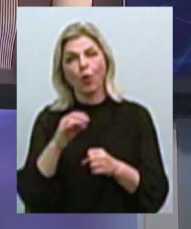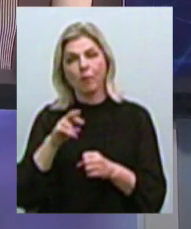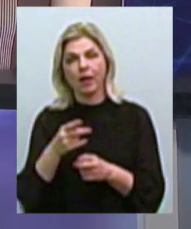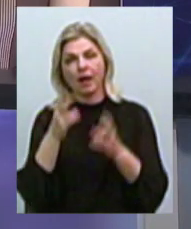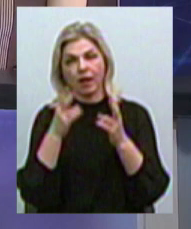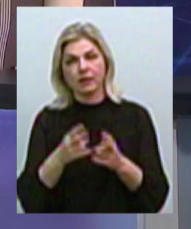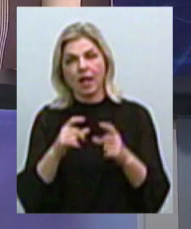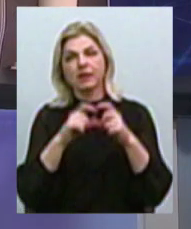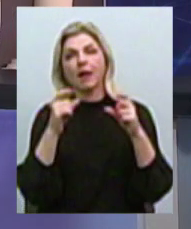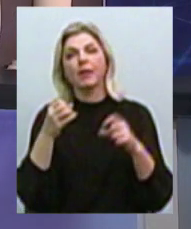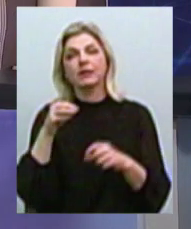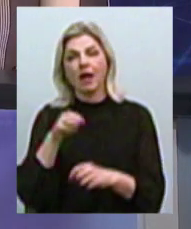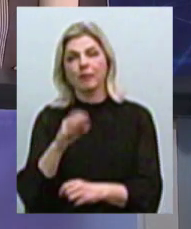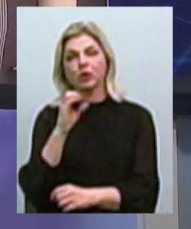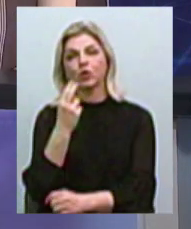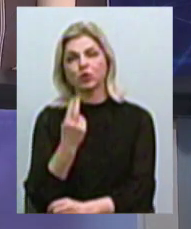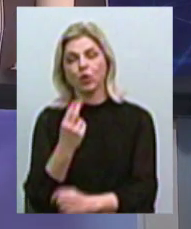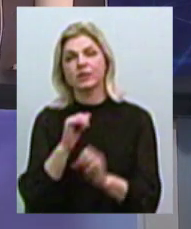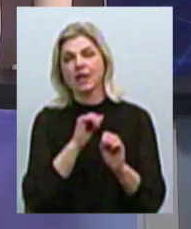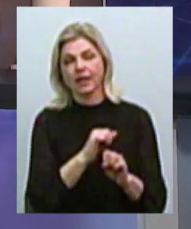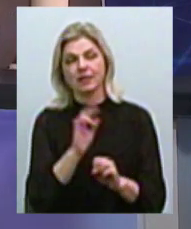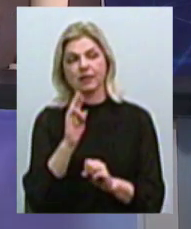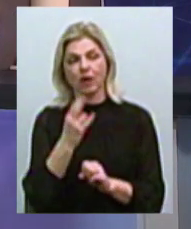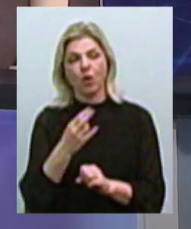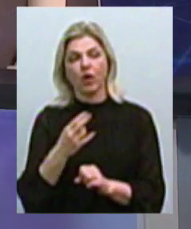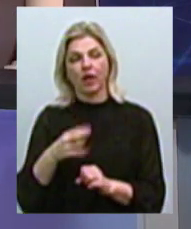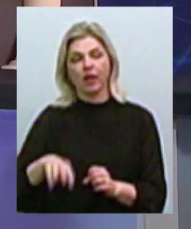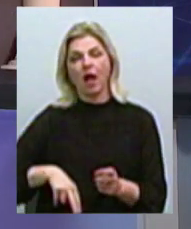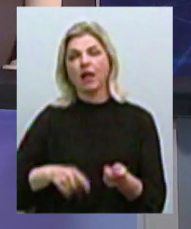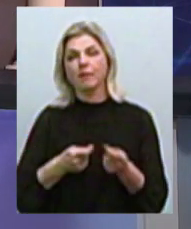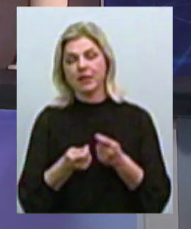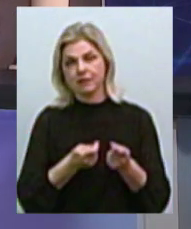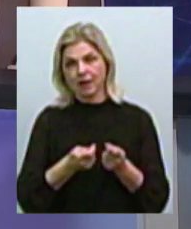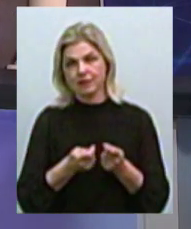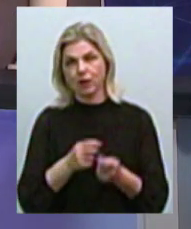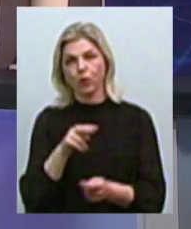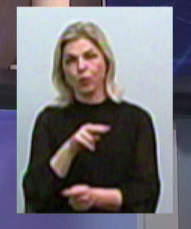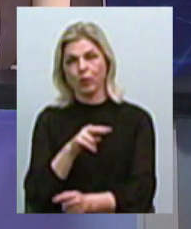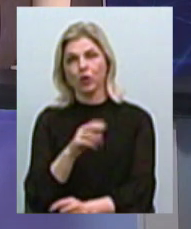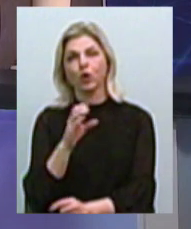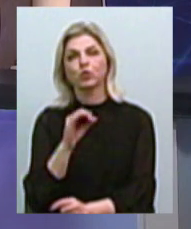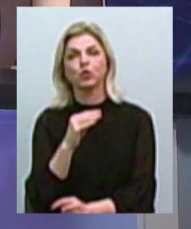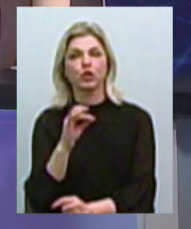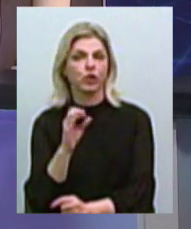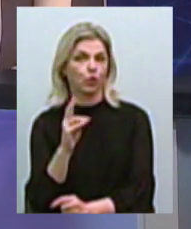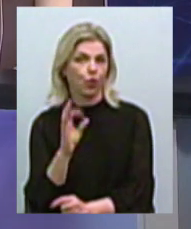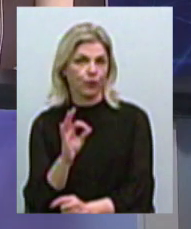Департаменту соціального захисту населення Миколаївської обласної державної адміністрації Людмила Сурженко.